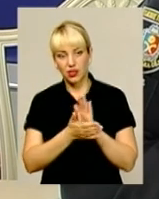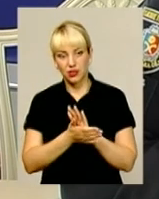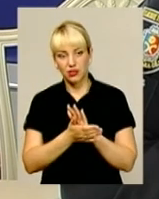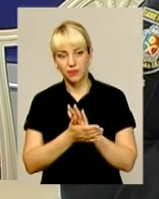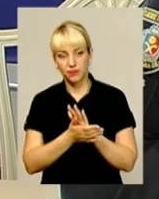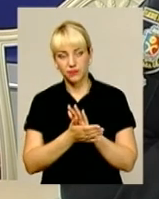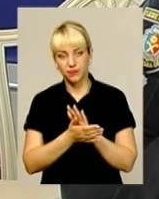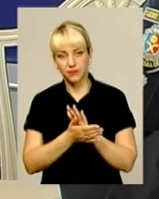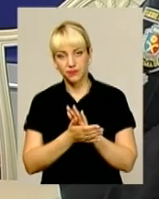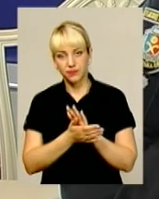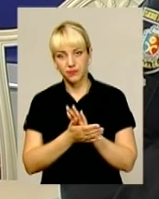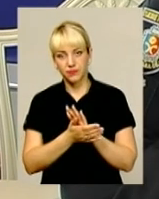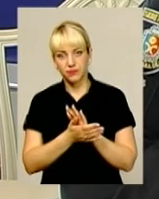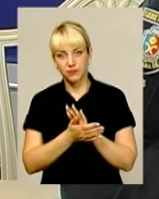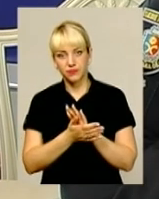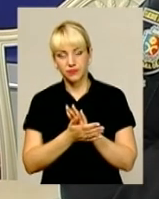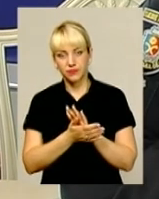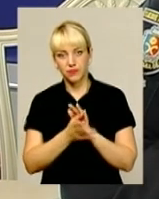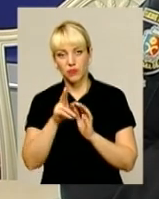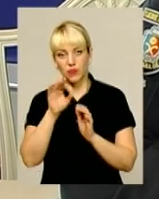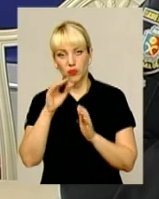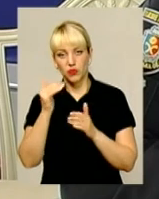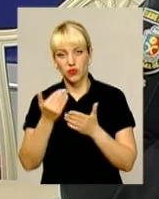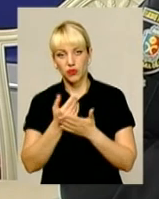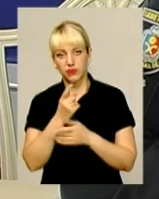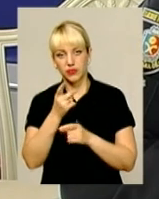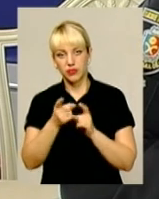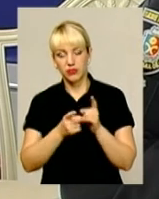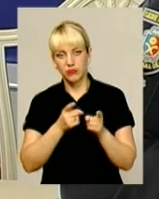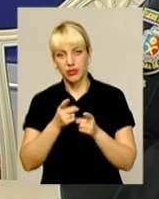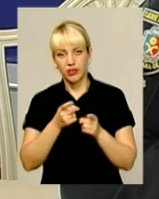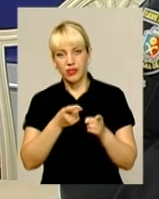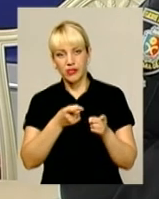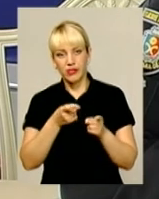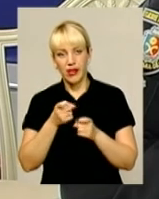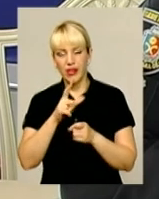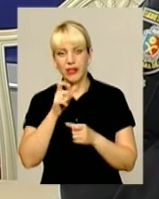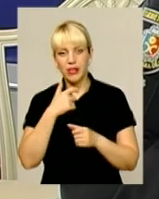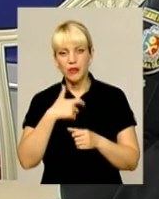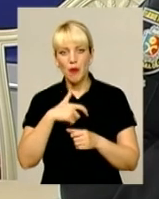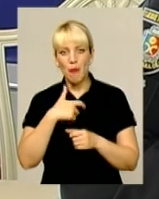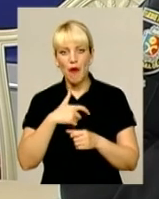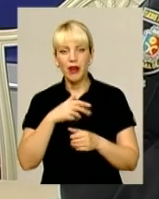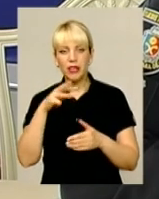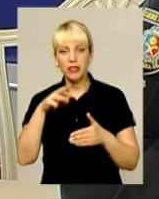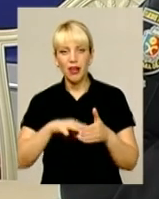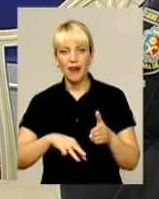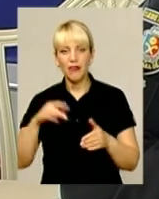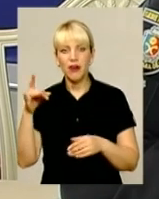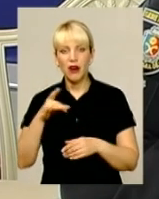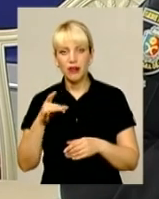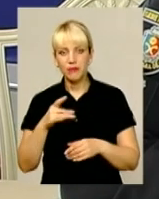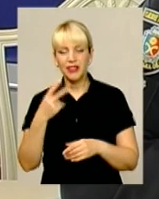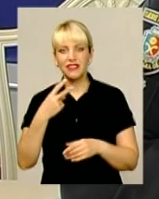По нових змінах тягне за собою штраф у розмірі